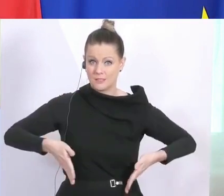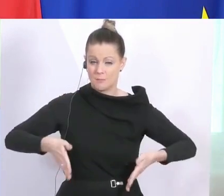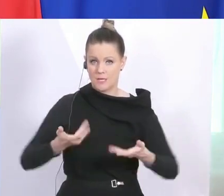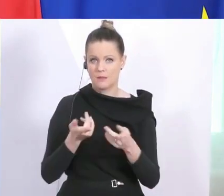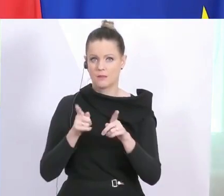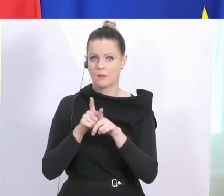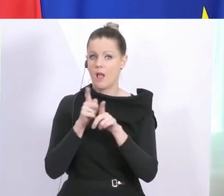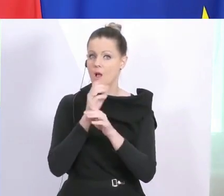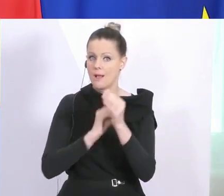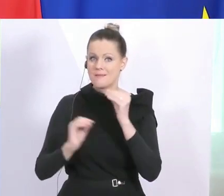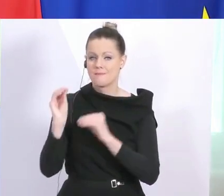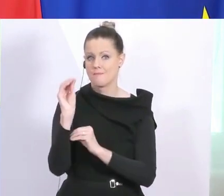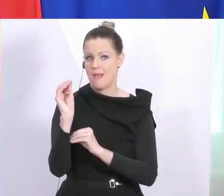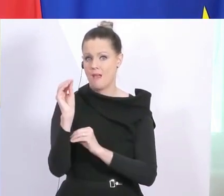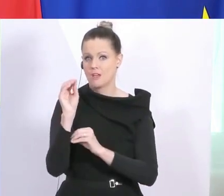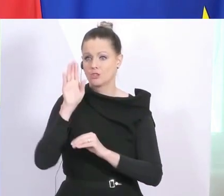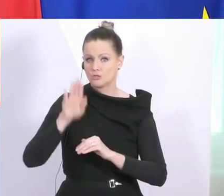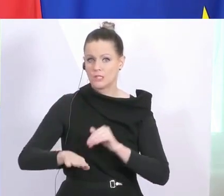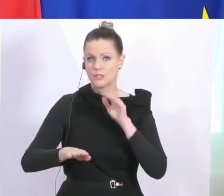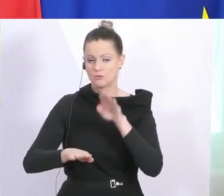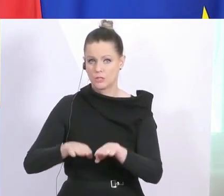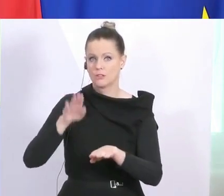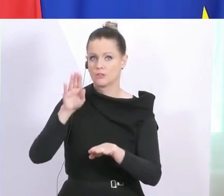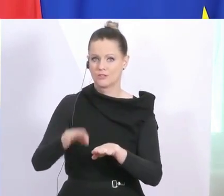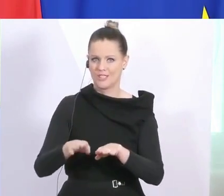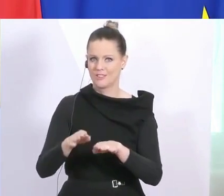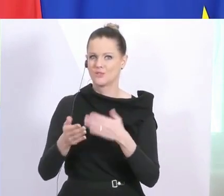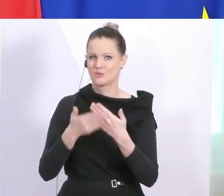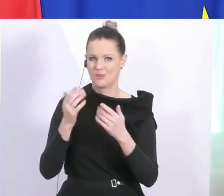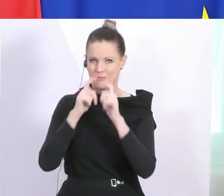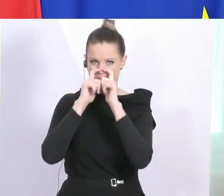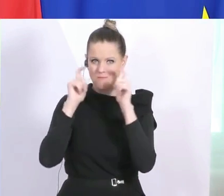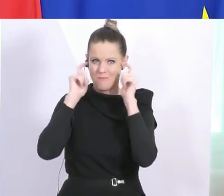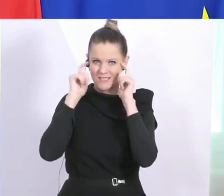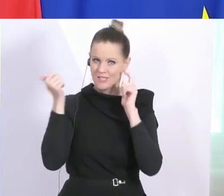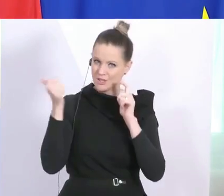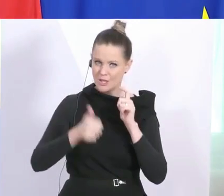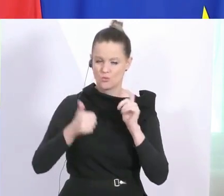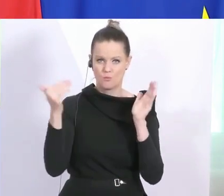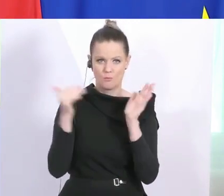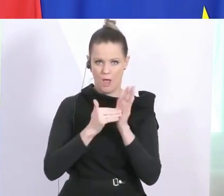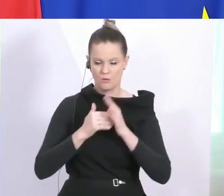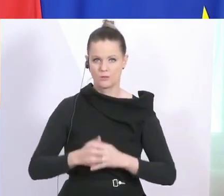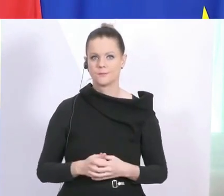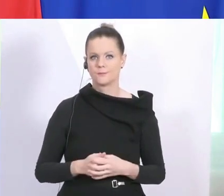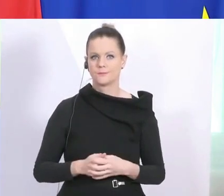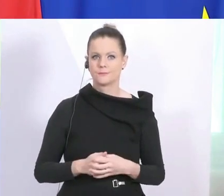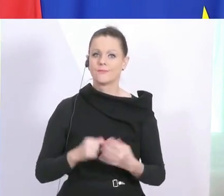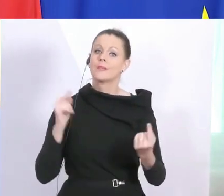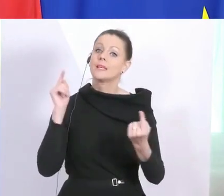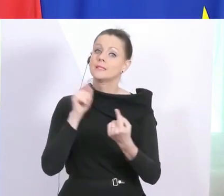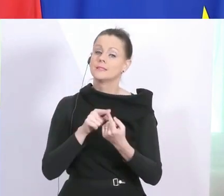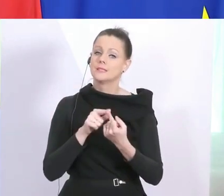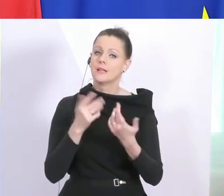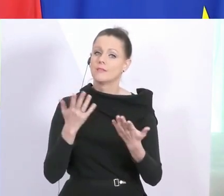Es braucht zusätzliche Schritte, wie das Setzen auf Masken, damit wir